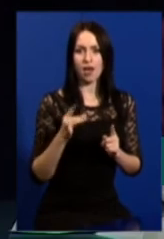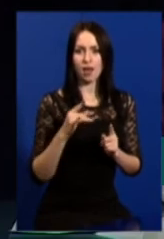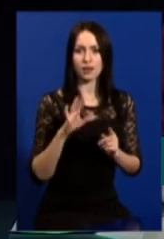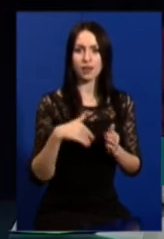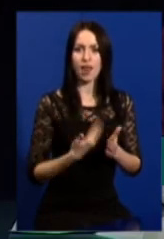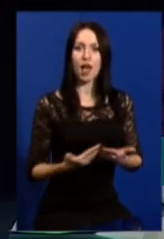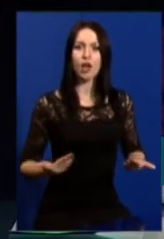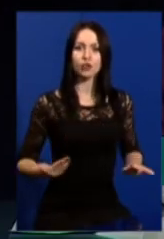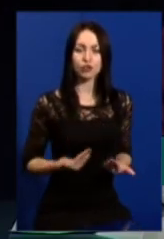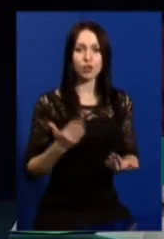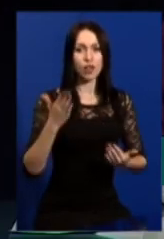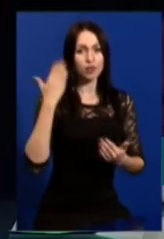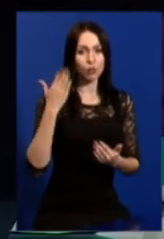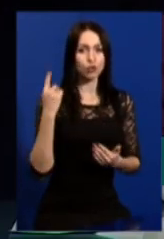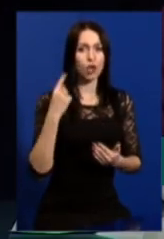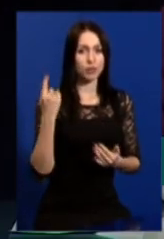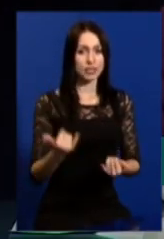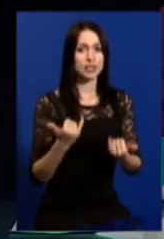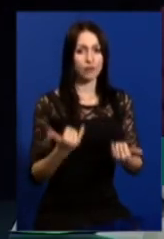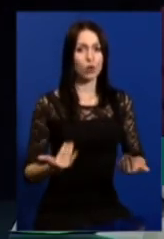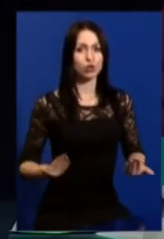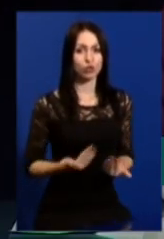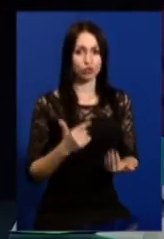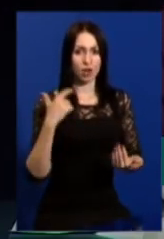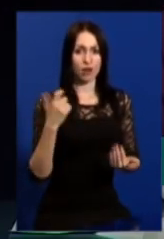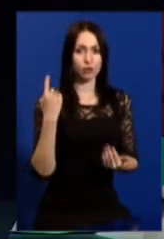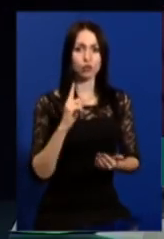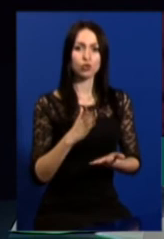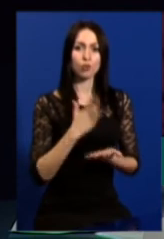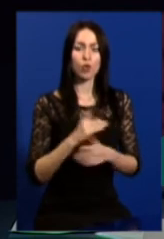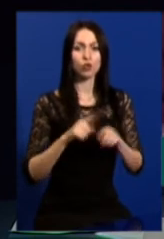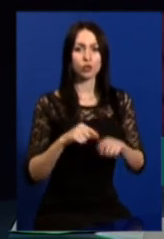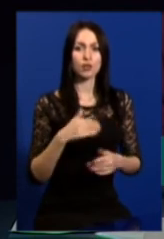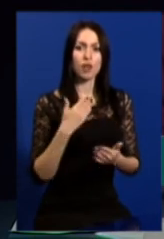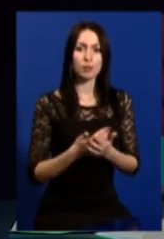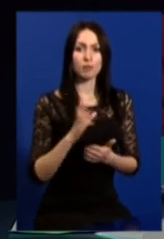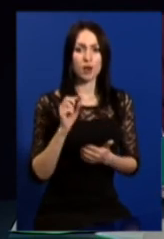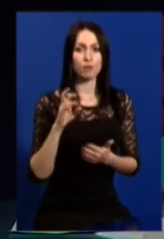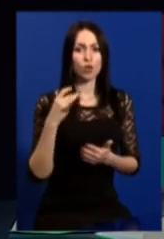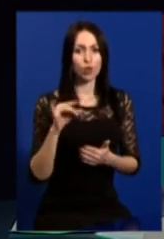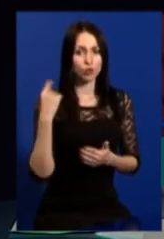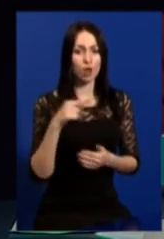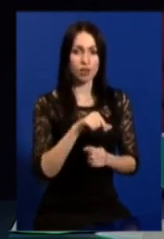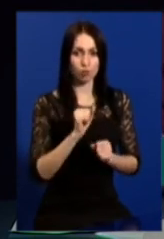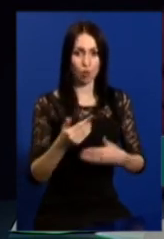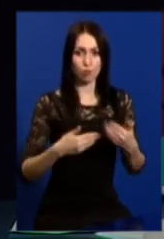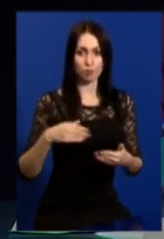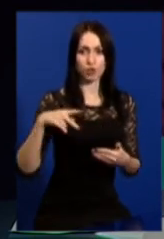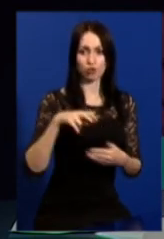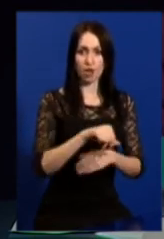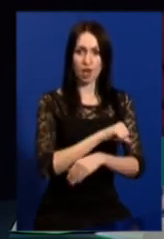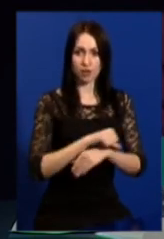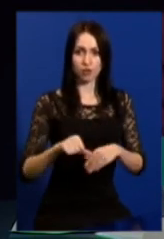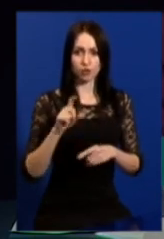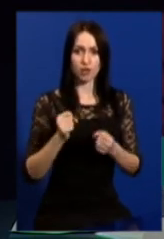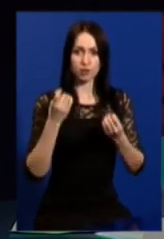мешканців прикордонних областей, сьогодні мешканці Харківської області, що мають родичів, наприклад, у Білгородській області, вони можуть пішки перетинати кордон